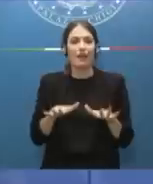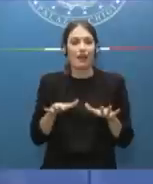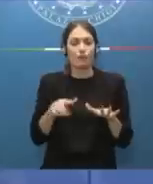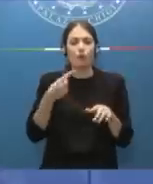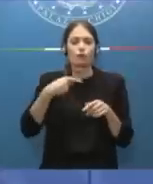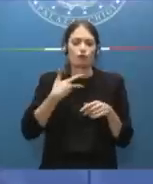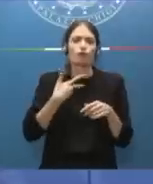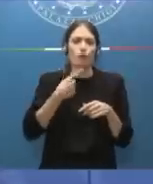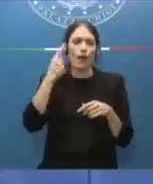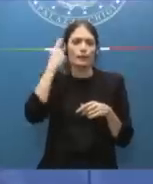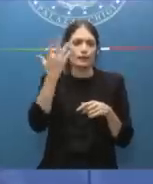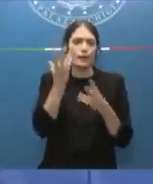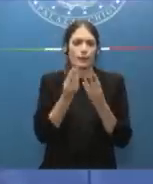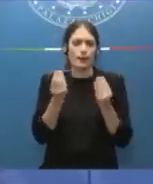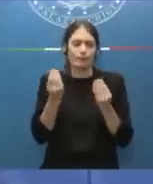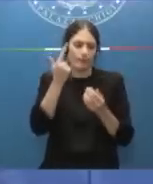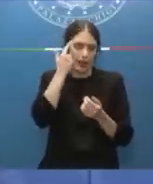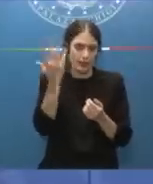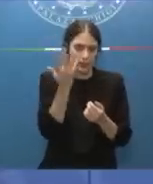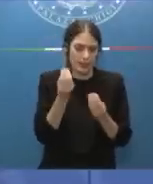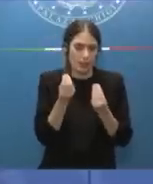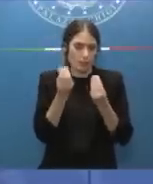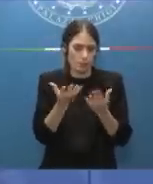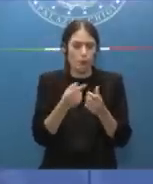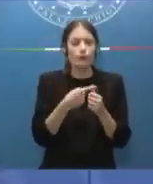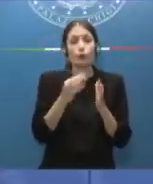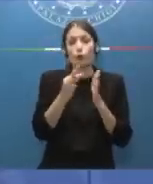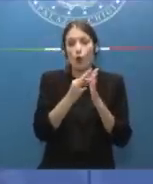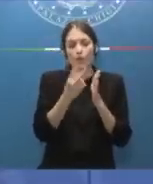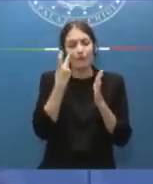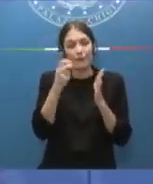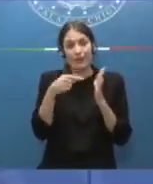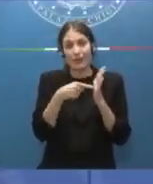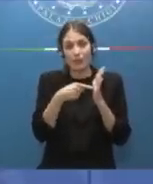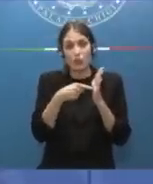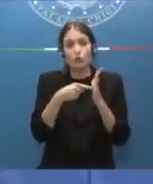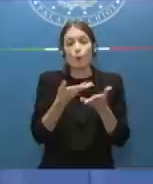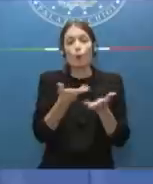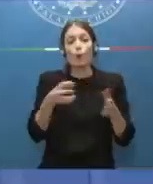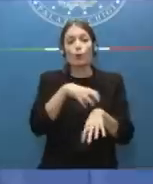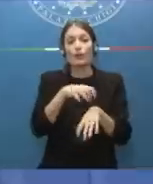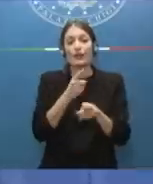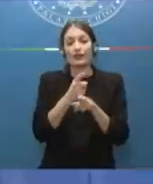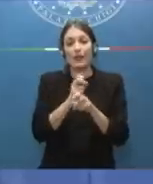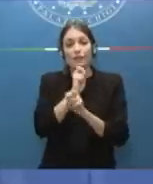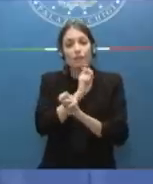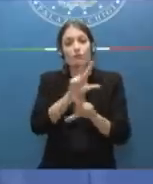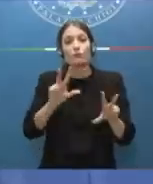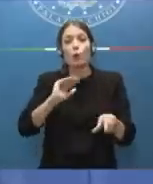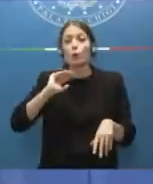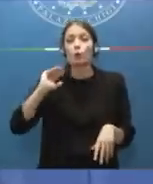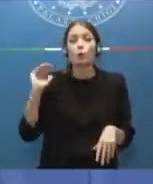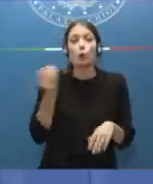fare perché ad esempio nella norma è previsto che il Pubblico Ministero debba comunicare alla Procura Generale tutti i